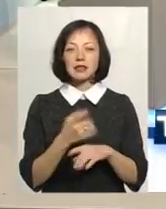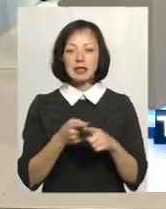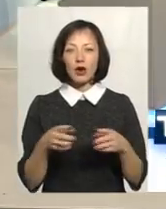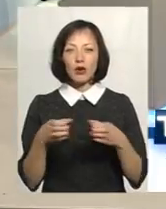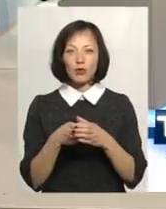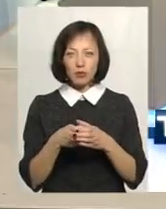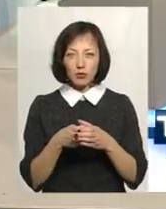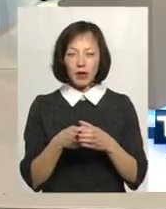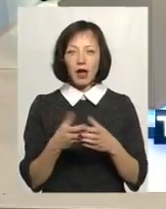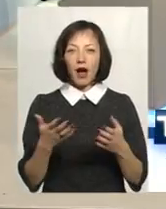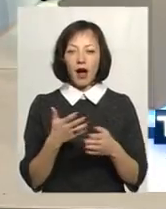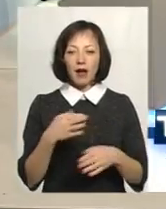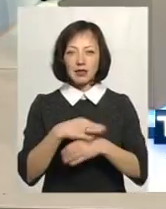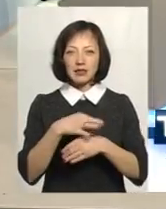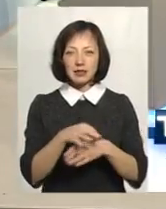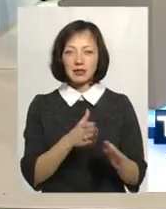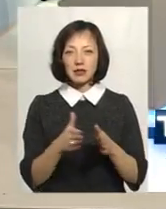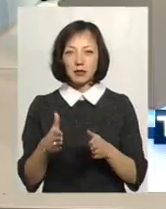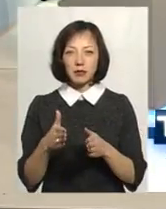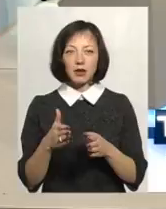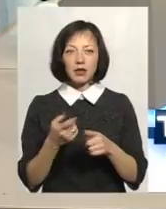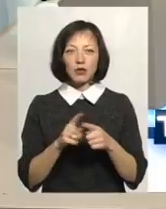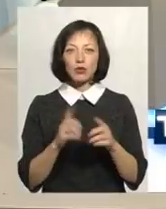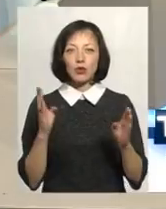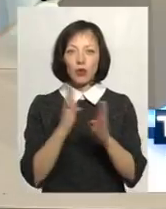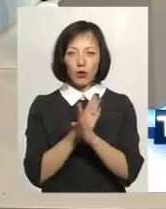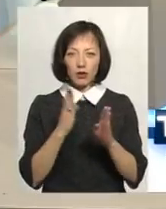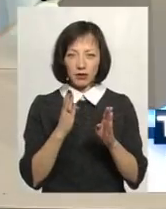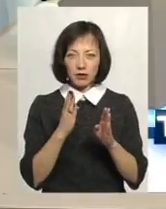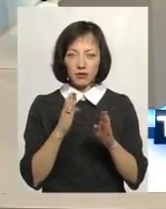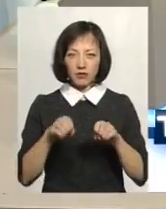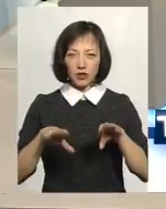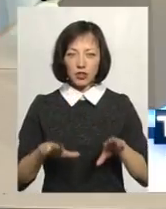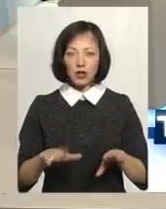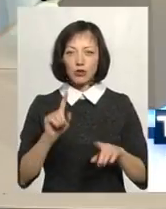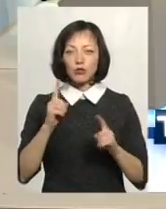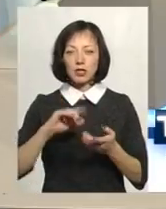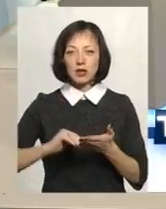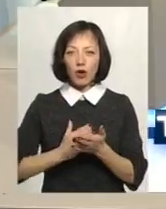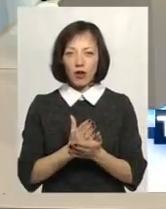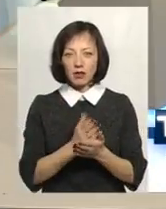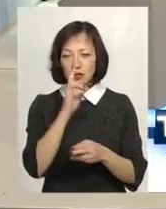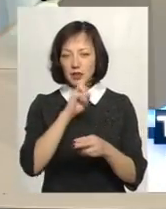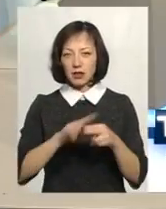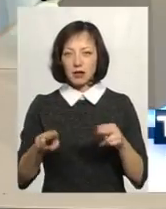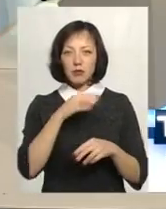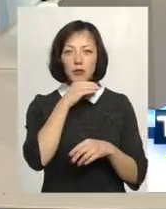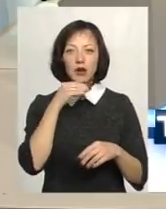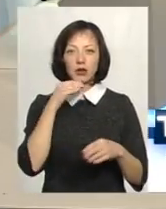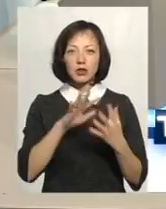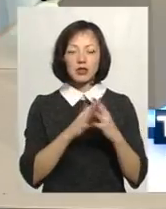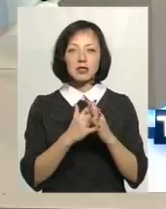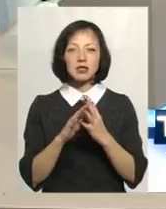20-30-х років стала вирішальну у їх долі. Адже з географічною картою країни зникло багатьох населених